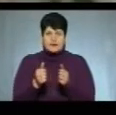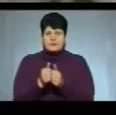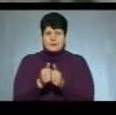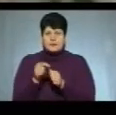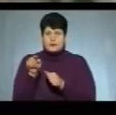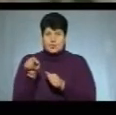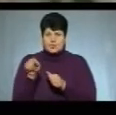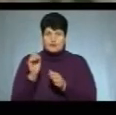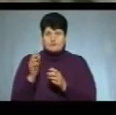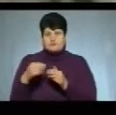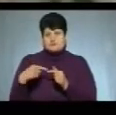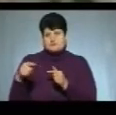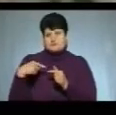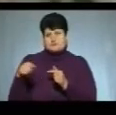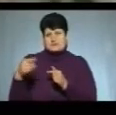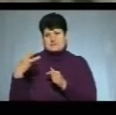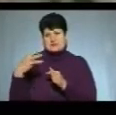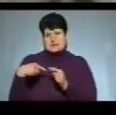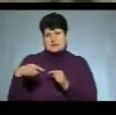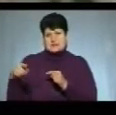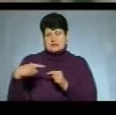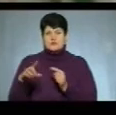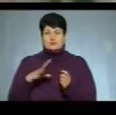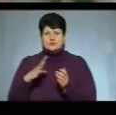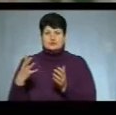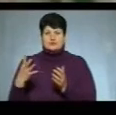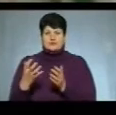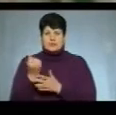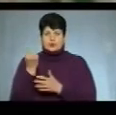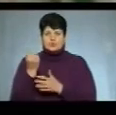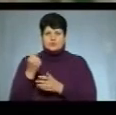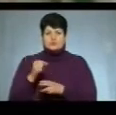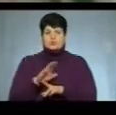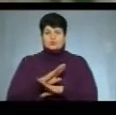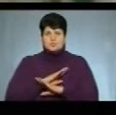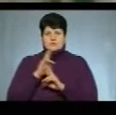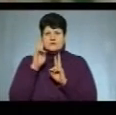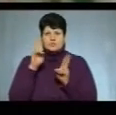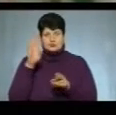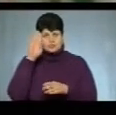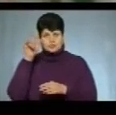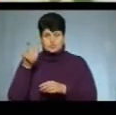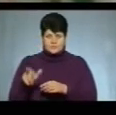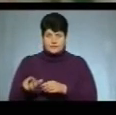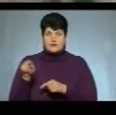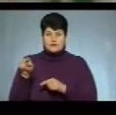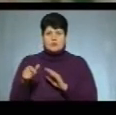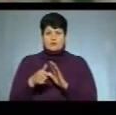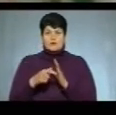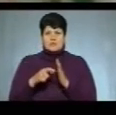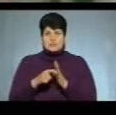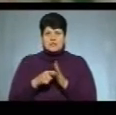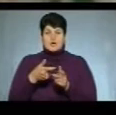нього, в метрах 30, було виявлено труп невідомого чоловіка. Вони в помешканні останнього